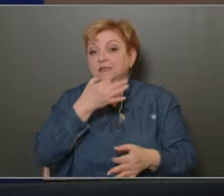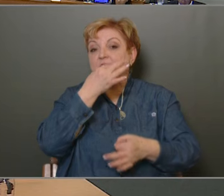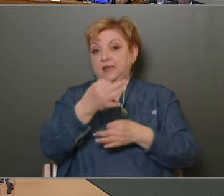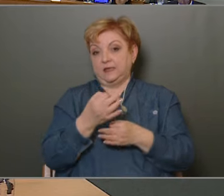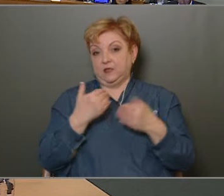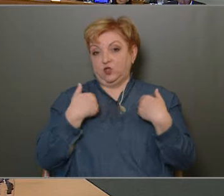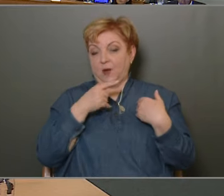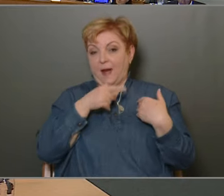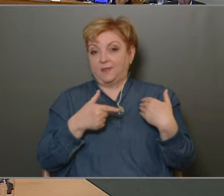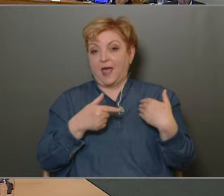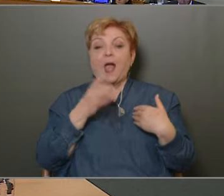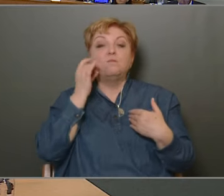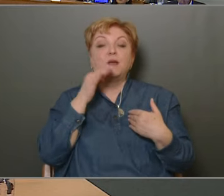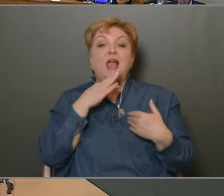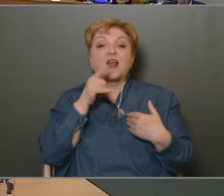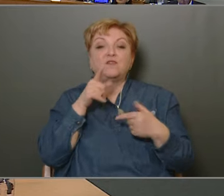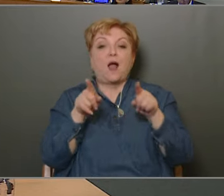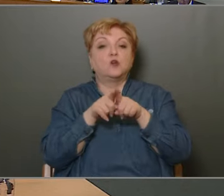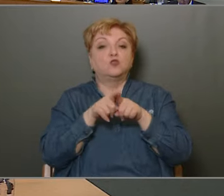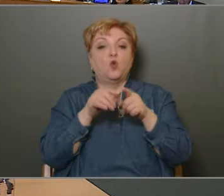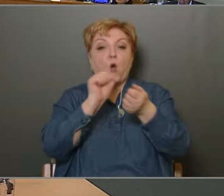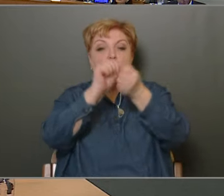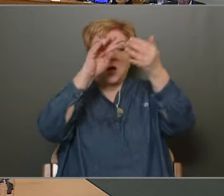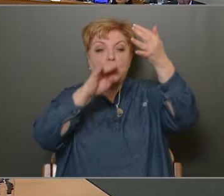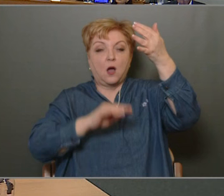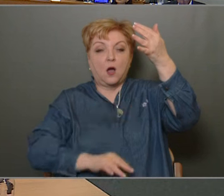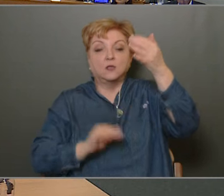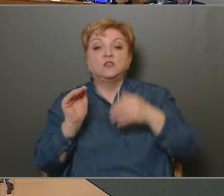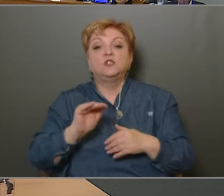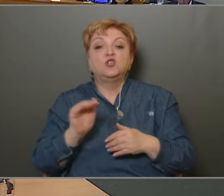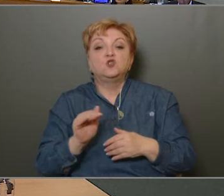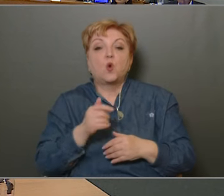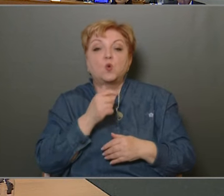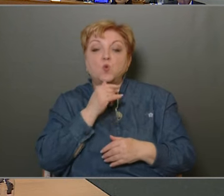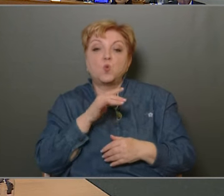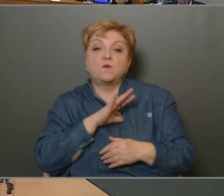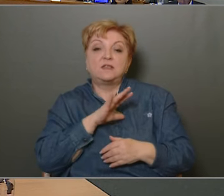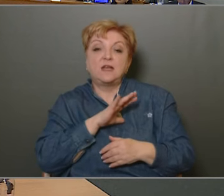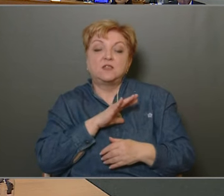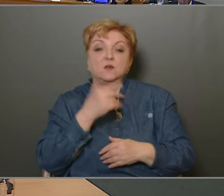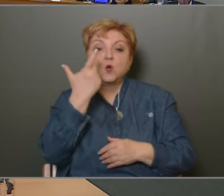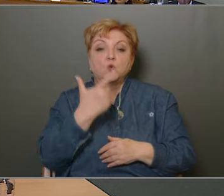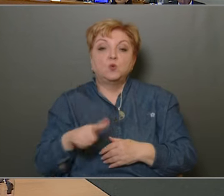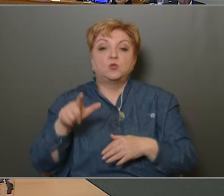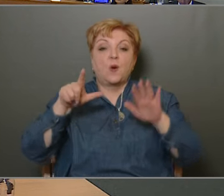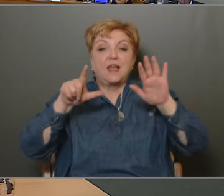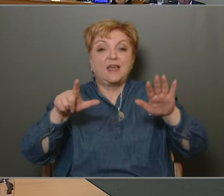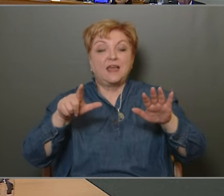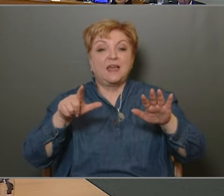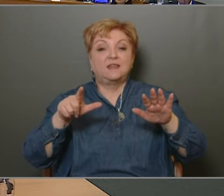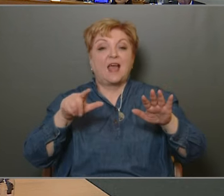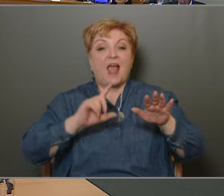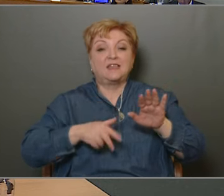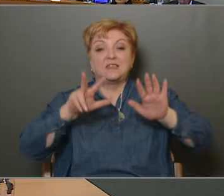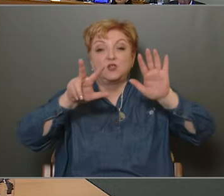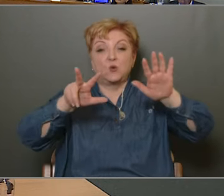kérdésem lenne A BRFK hasonló adat sorában a kiskorú veszélyeztetésére vonatkozóan 27,8%-os emelkedést